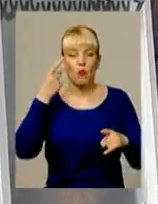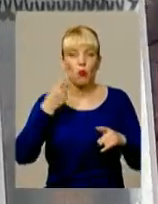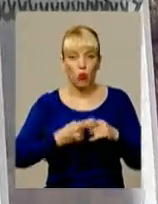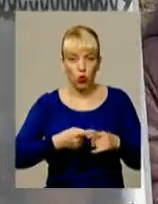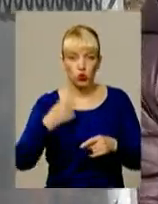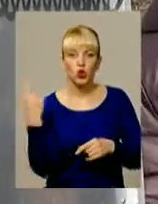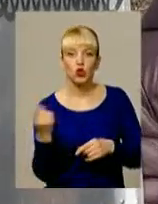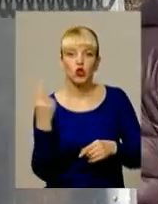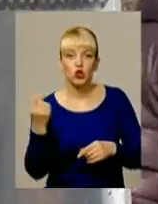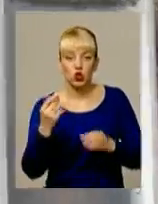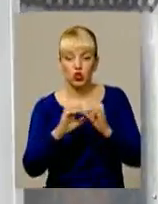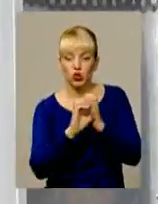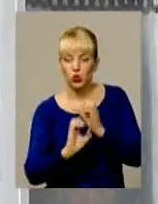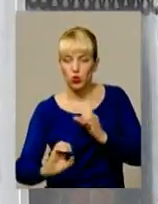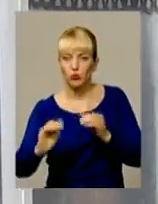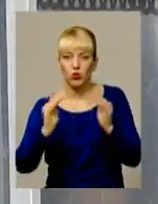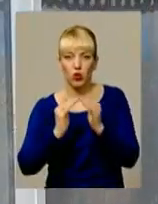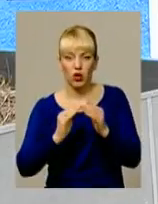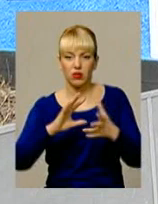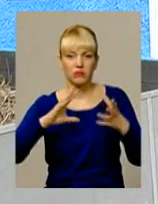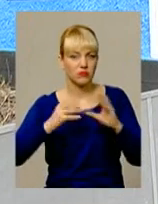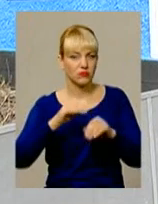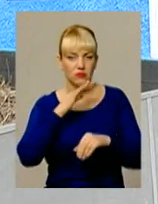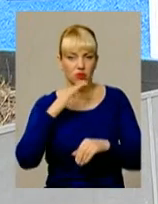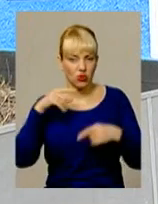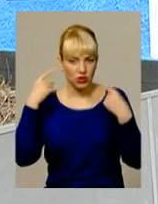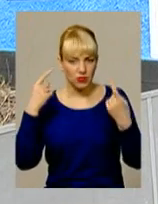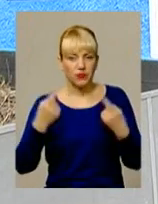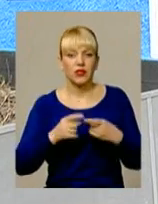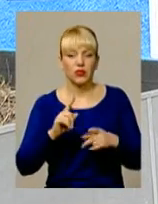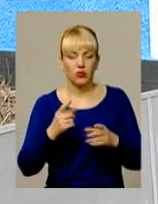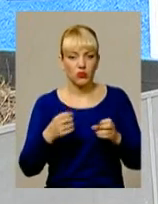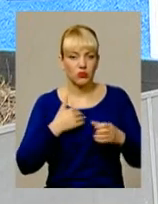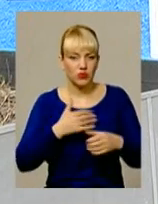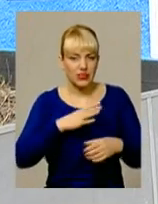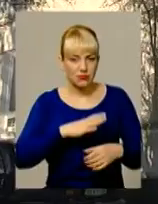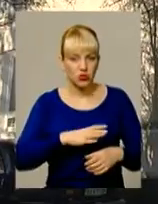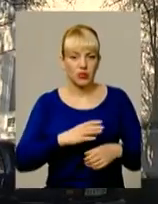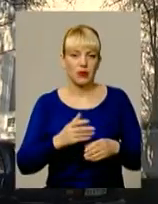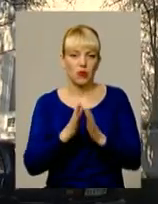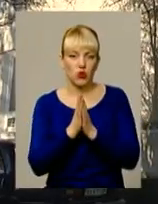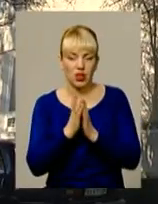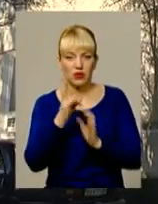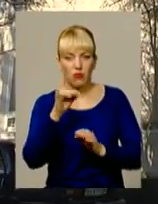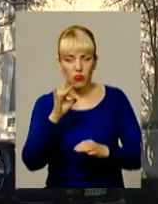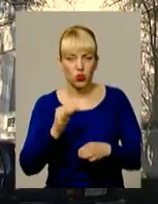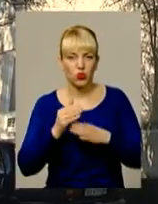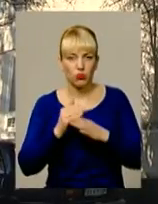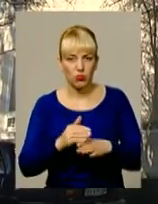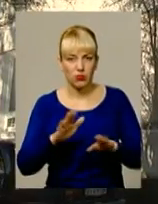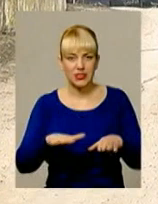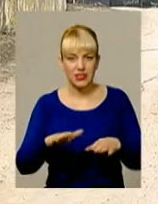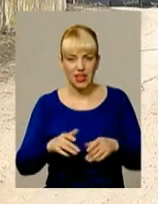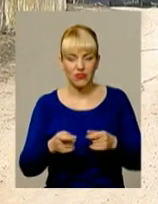а ще до хати, а ще ті всякі, то там купа грошей пішло. Тому змушені були прохати про допомогу місцевих владців. Ті від розмов до діла